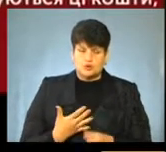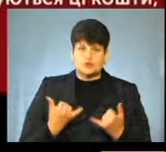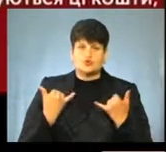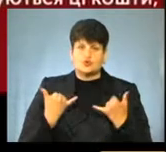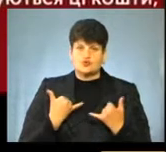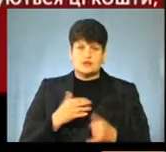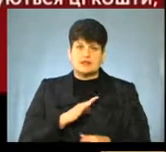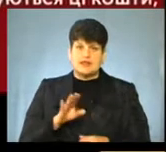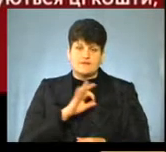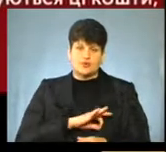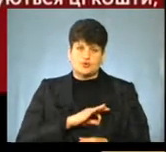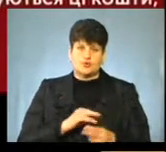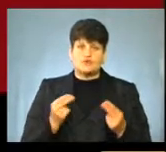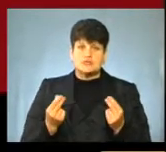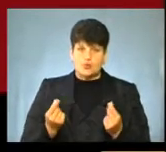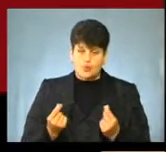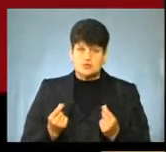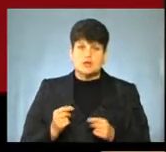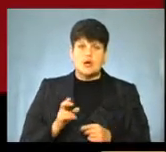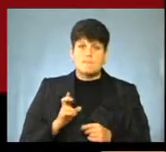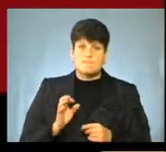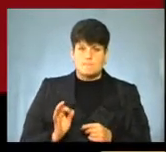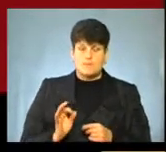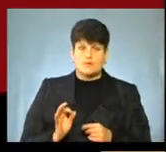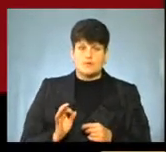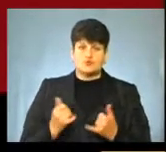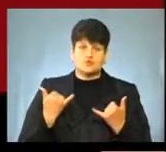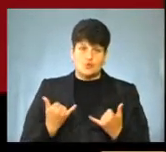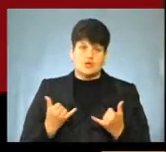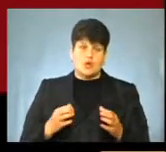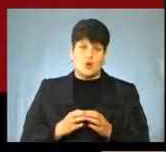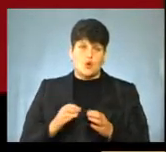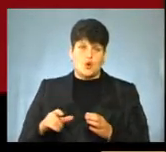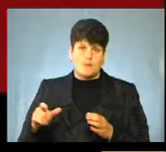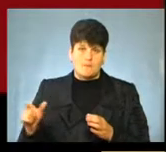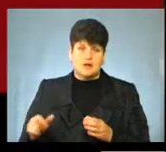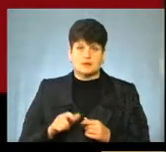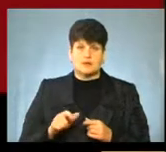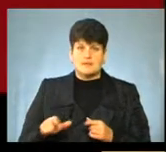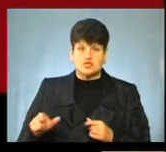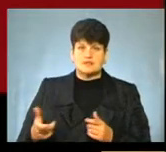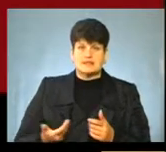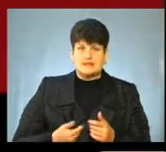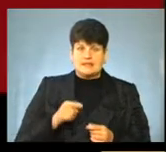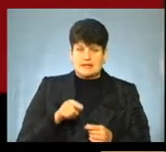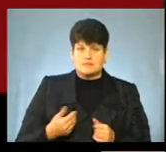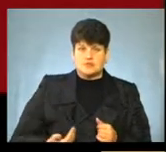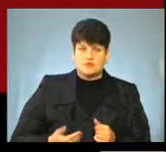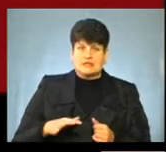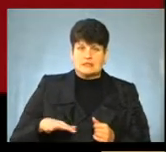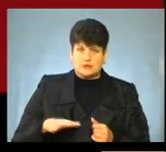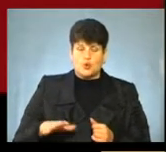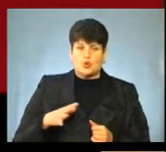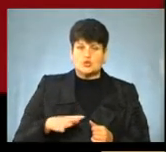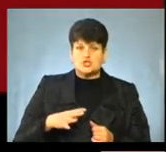що сьогодні не використовуються ці кошти, бо саме сьогодні громада і мешканці, які там проживають на цій території,